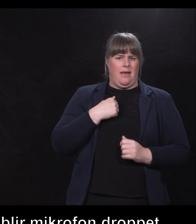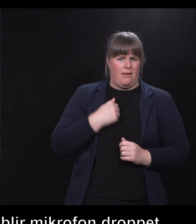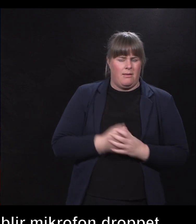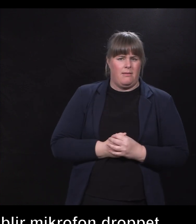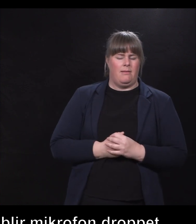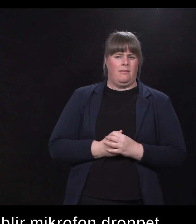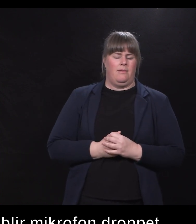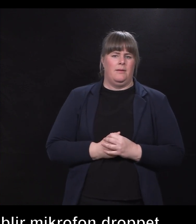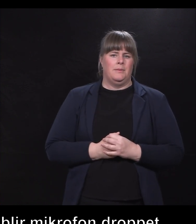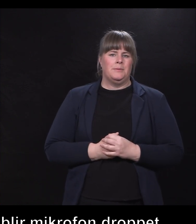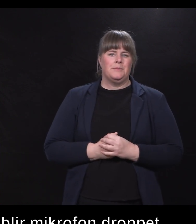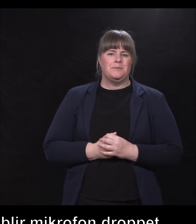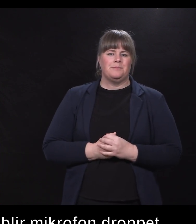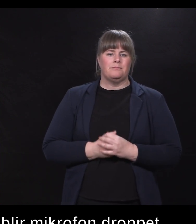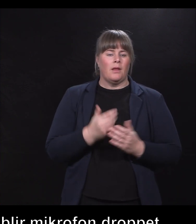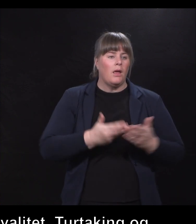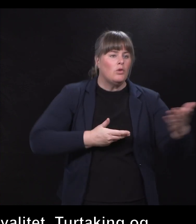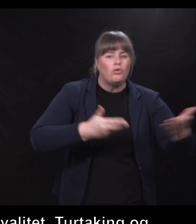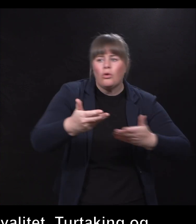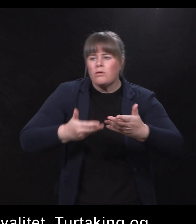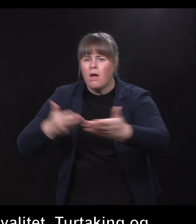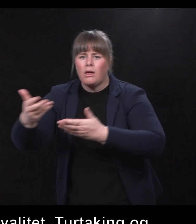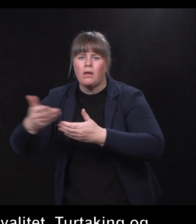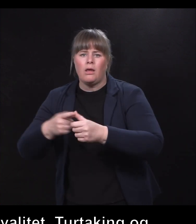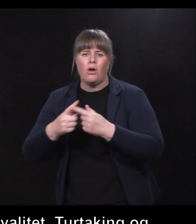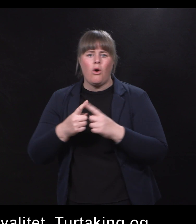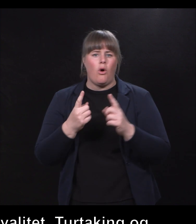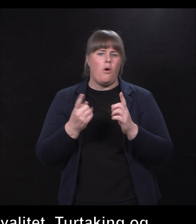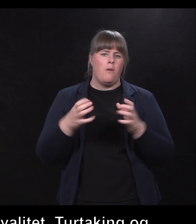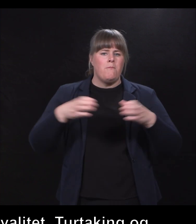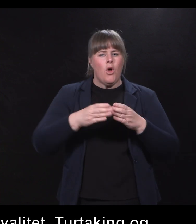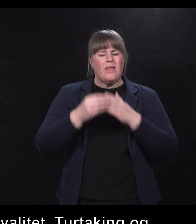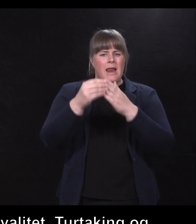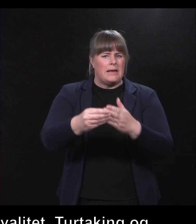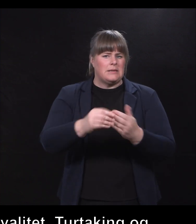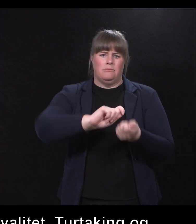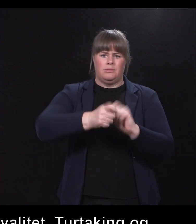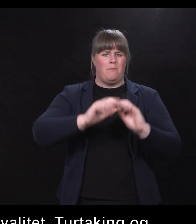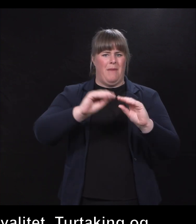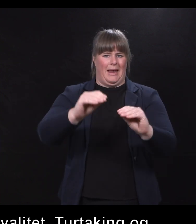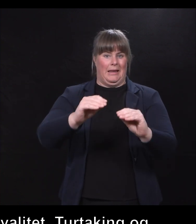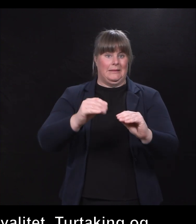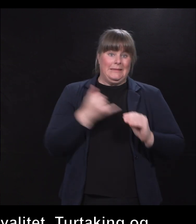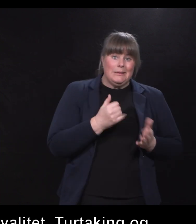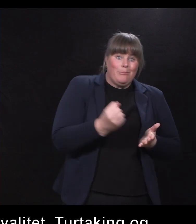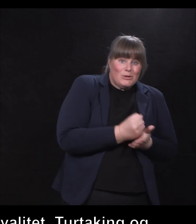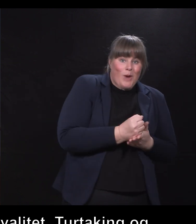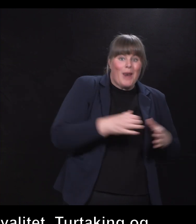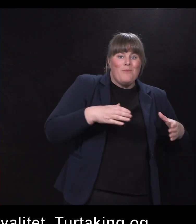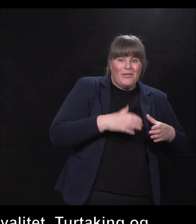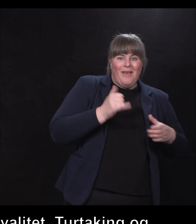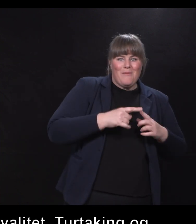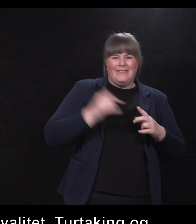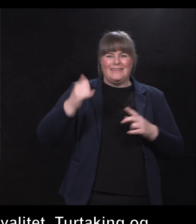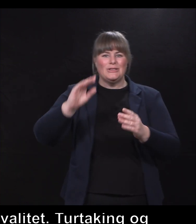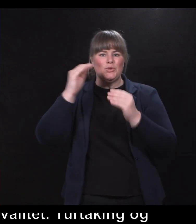vesentlig bedre, både på personalmøtene våre, men også i studiegruppene våre. En person prater om gangen, og vi får med oss alt det som blir